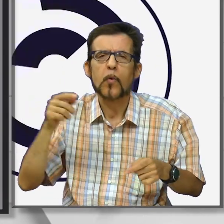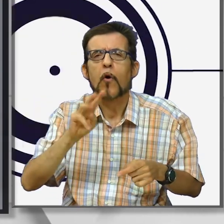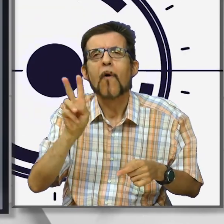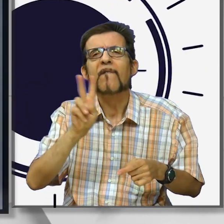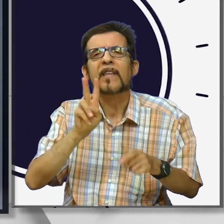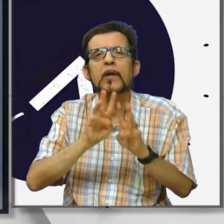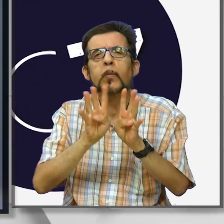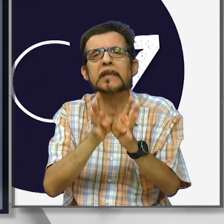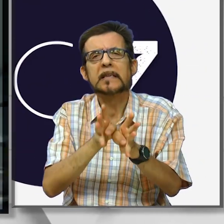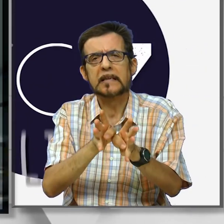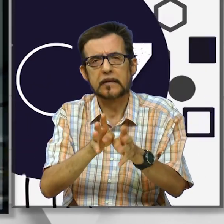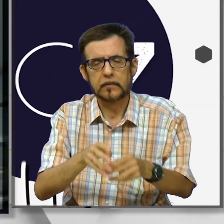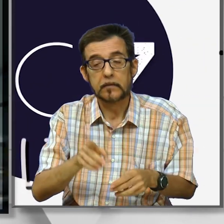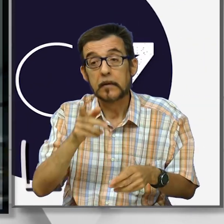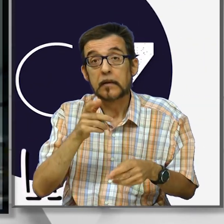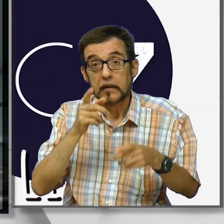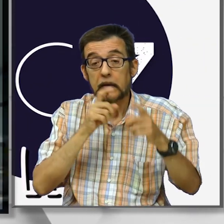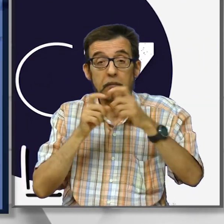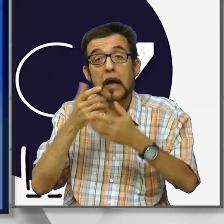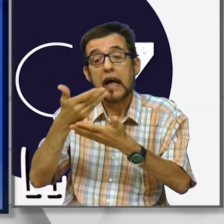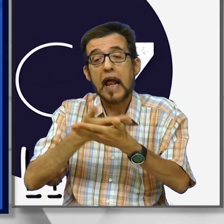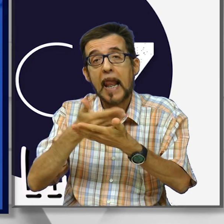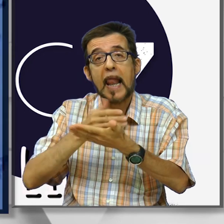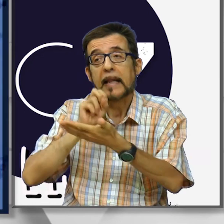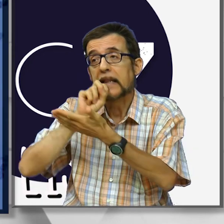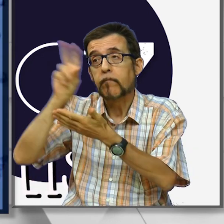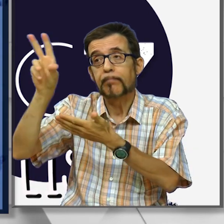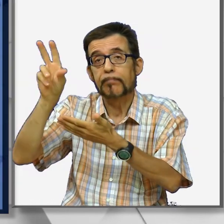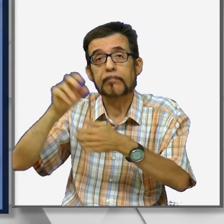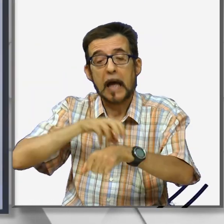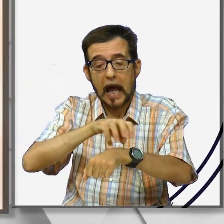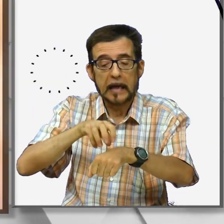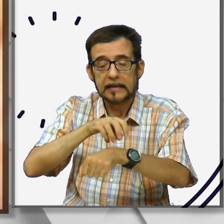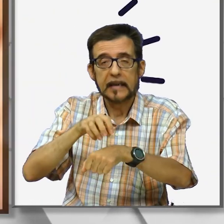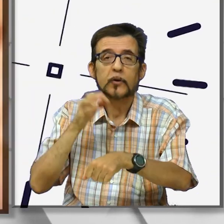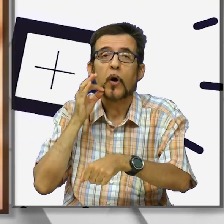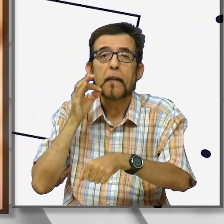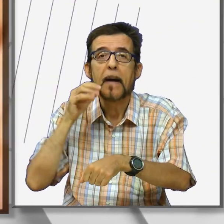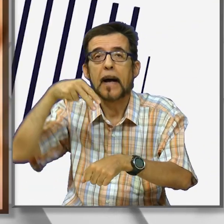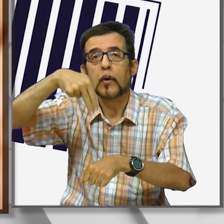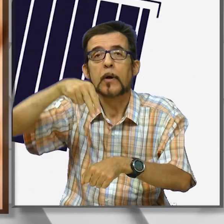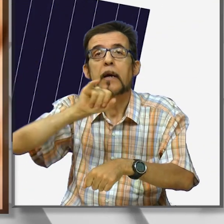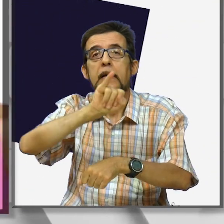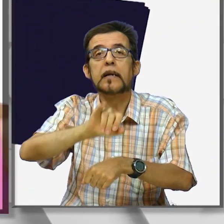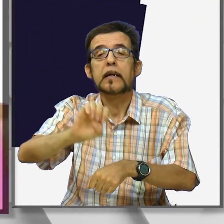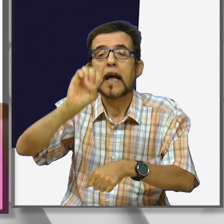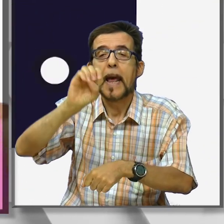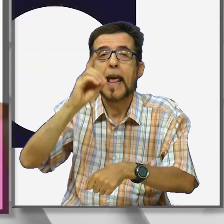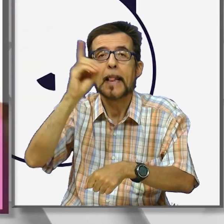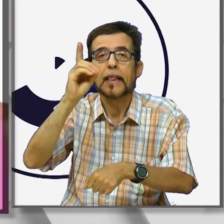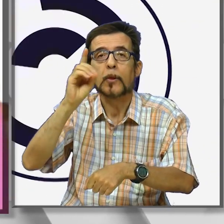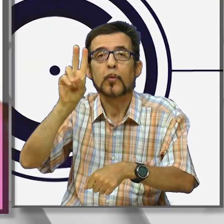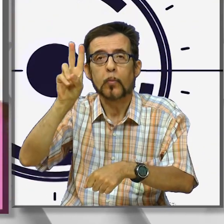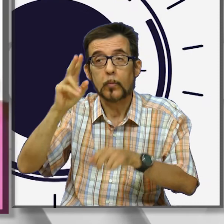La preoccupazione si è concretizzata con una lettera inviata all'assessore Marioniedu con la richiesta di un incontro urgente finalizzato ad un